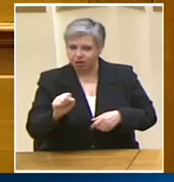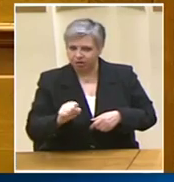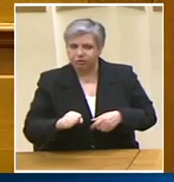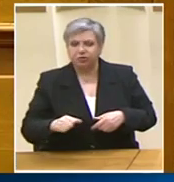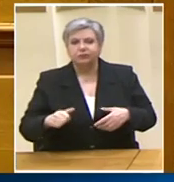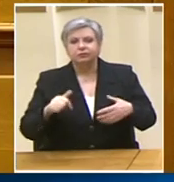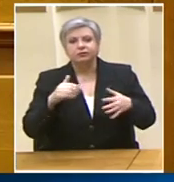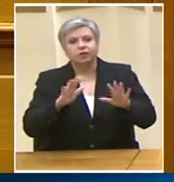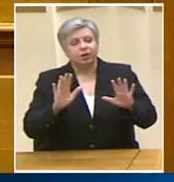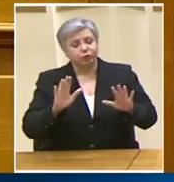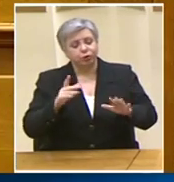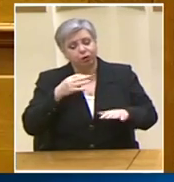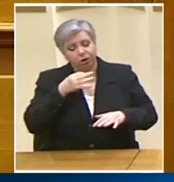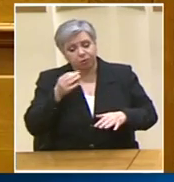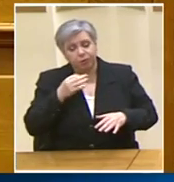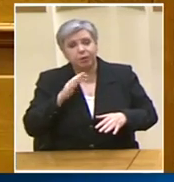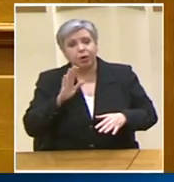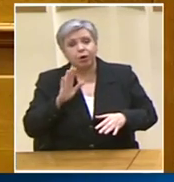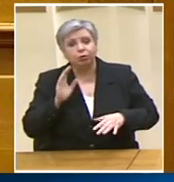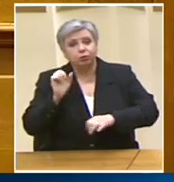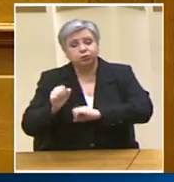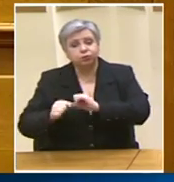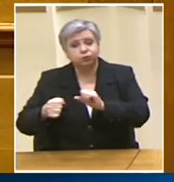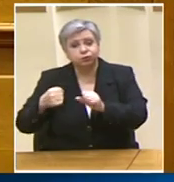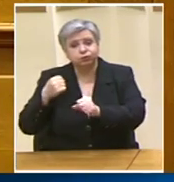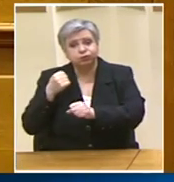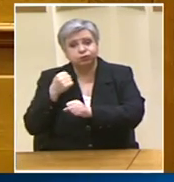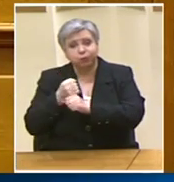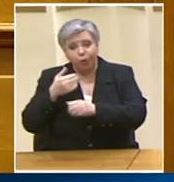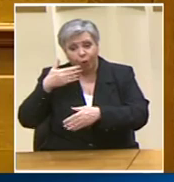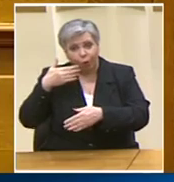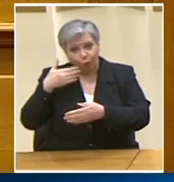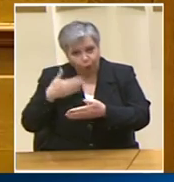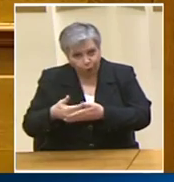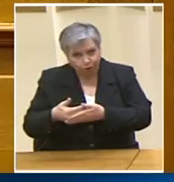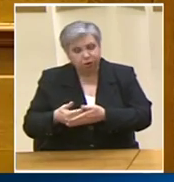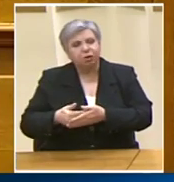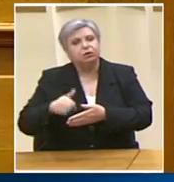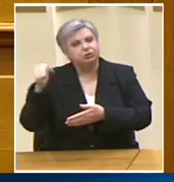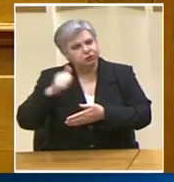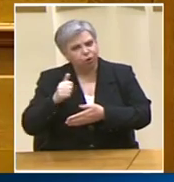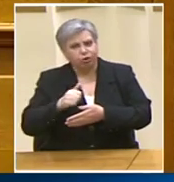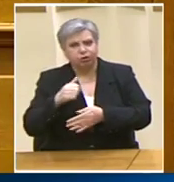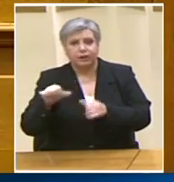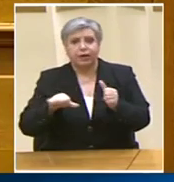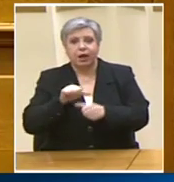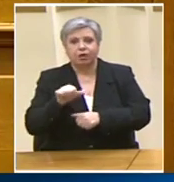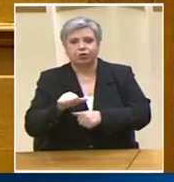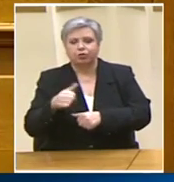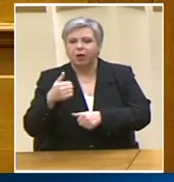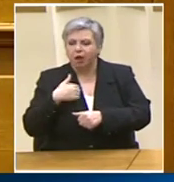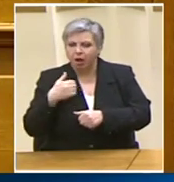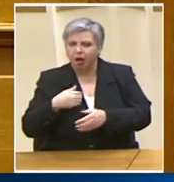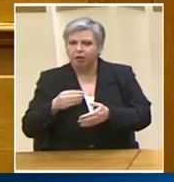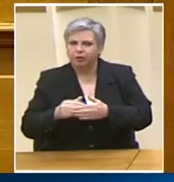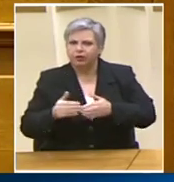τελείωνε η θητεία του είχε λήξει για πέντε χρόνια η θητεία του και την ανεώνατε διαρκώς τώρα που είναι επικεφαλής κ.